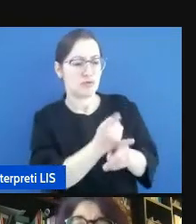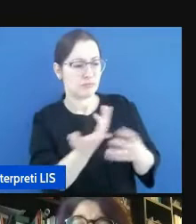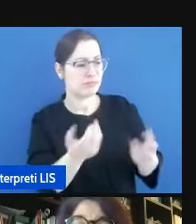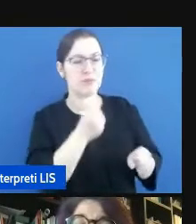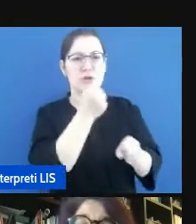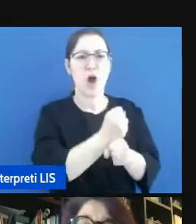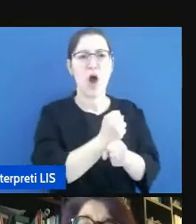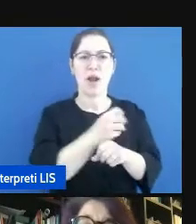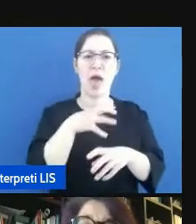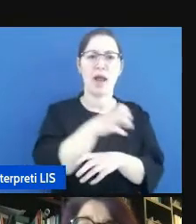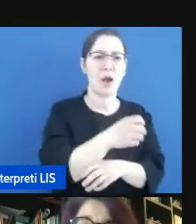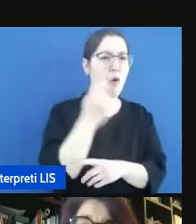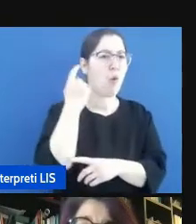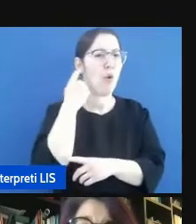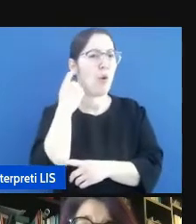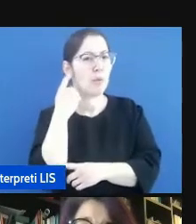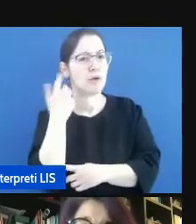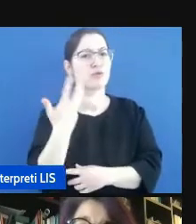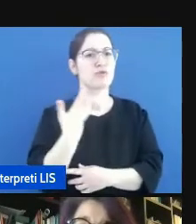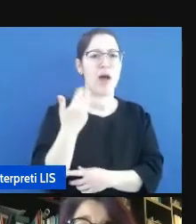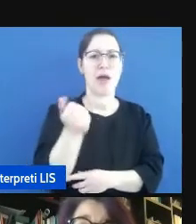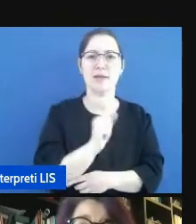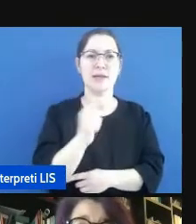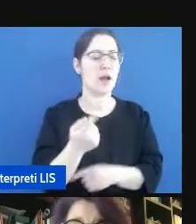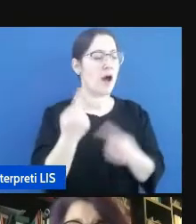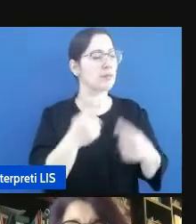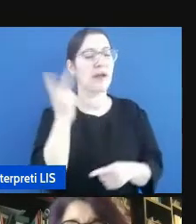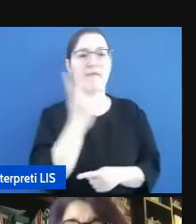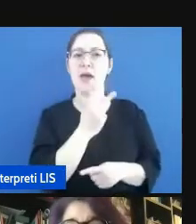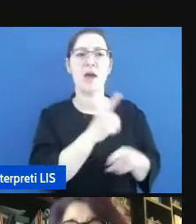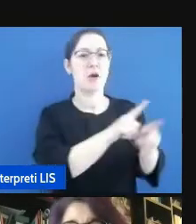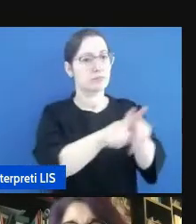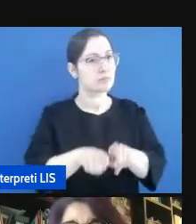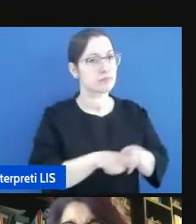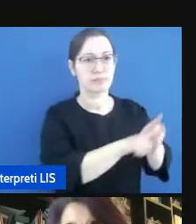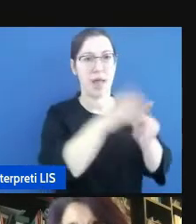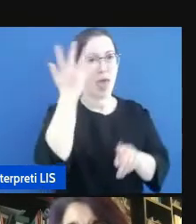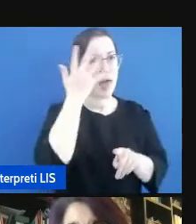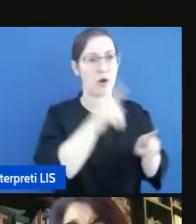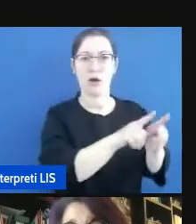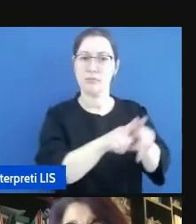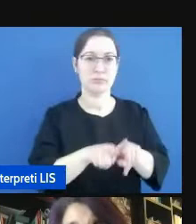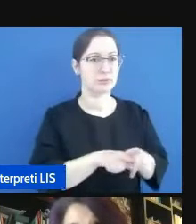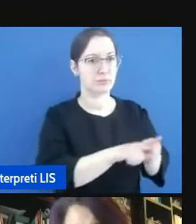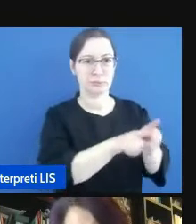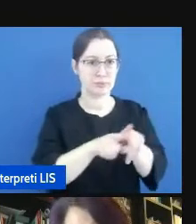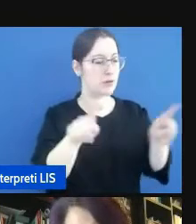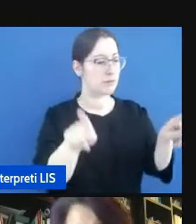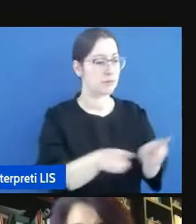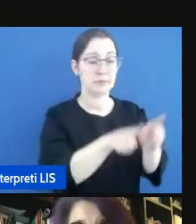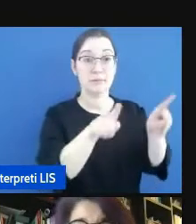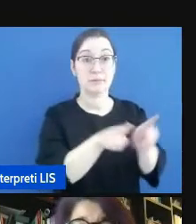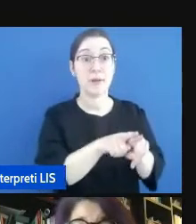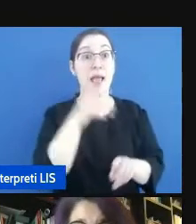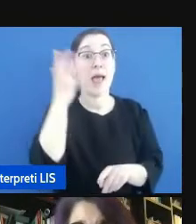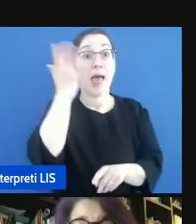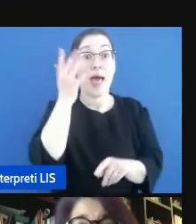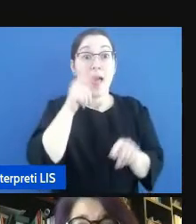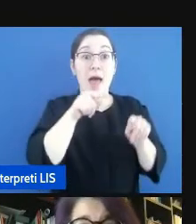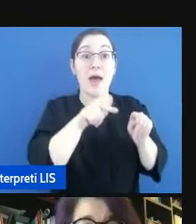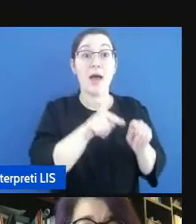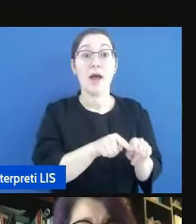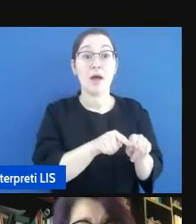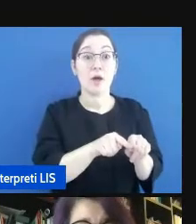così. Ed è stato dimostrato che questi errori, non so che commettono, non